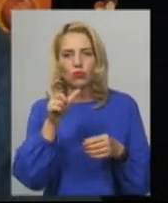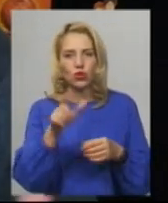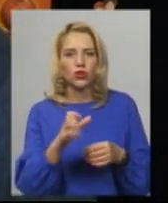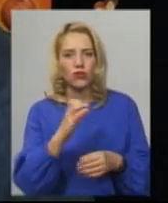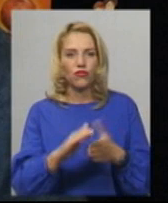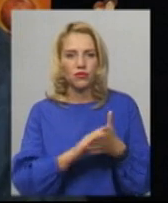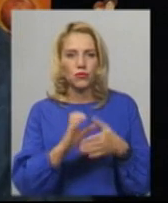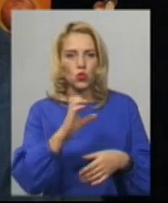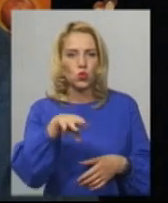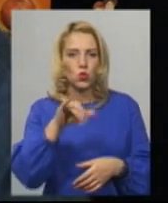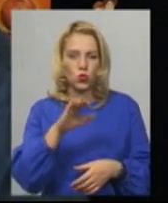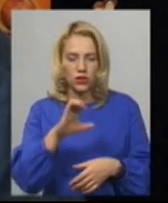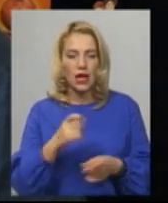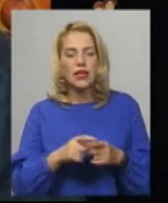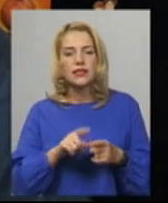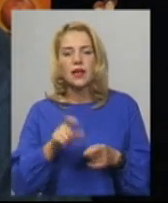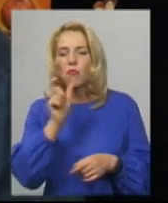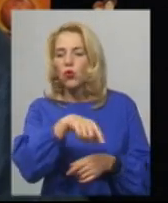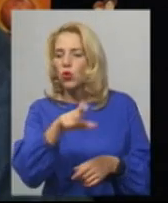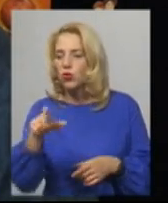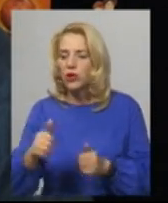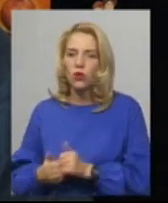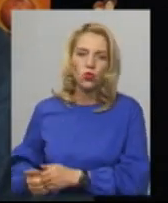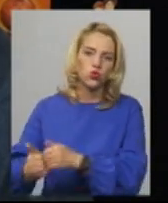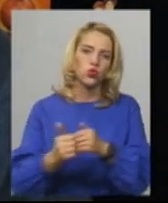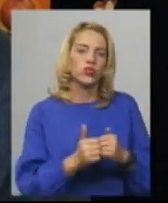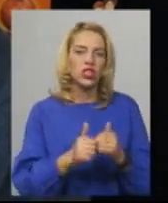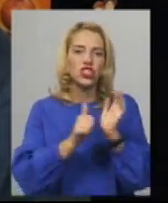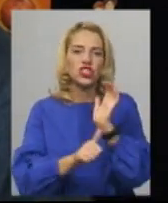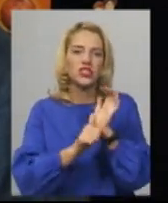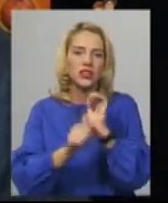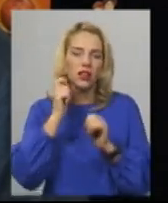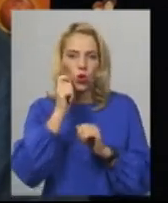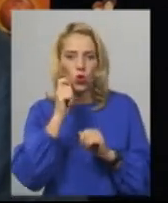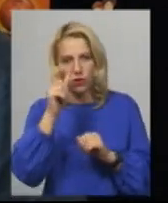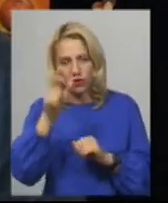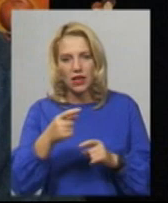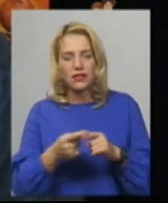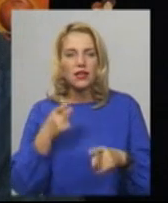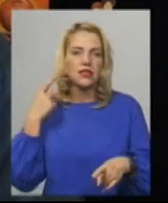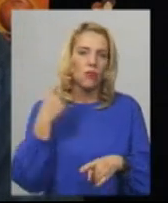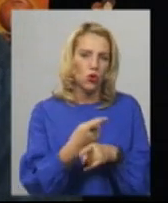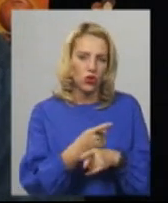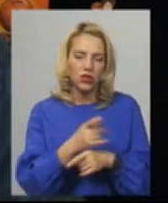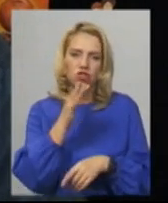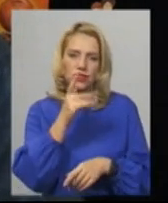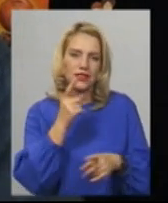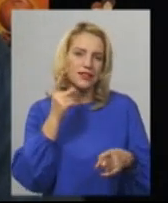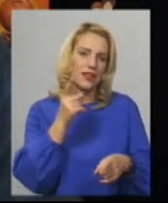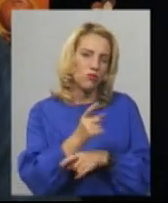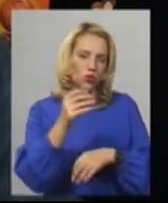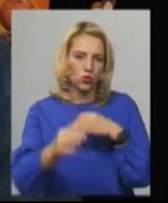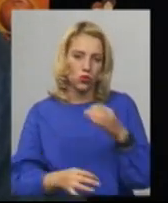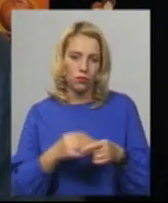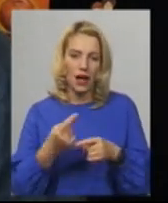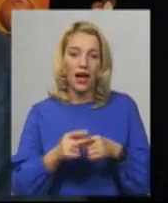про людей, які його оточували, 60-ників. Тому це такий заборонений час, заборонена доба. І тому і він